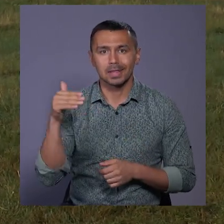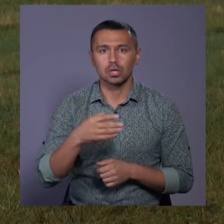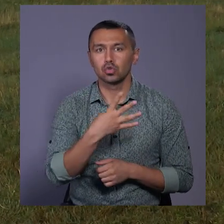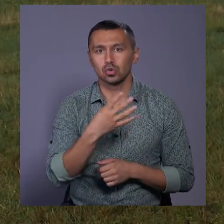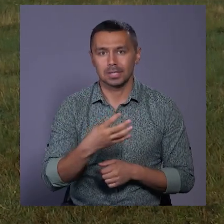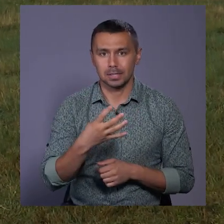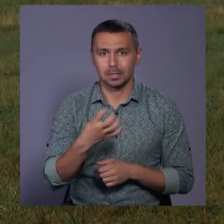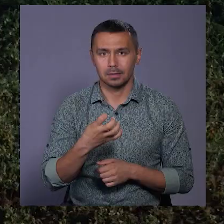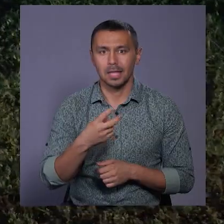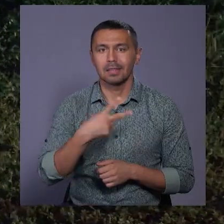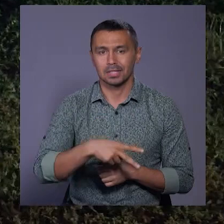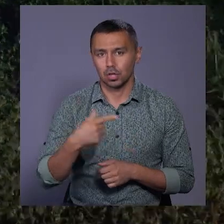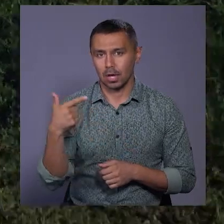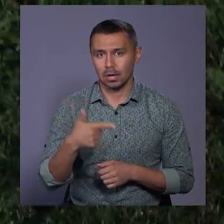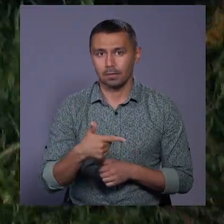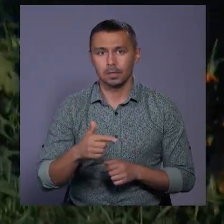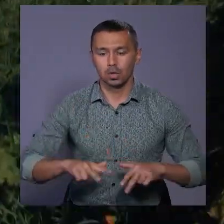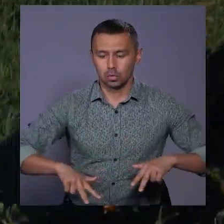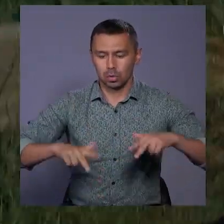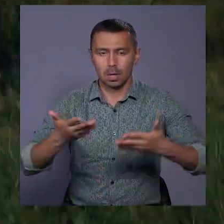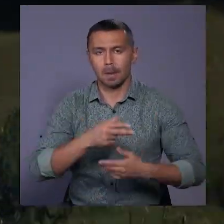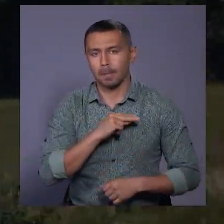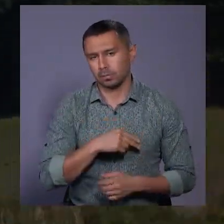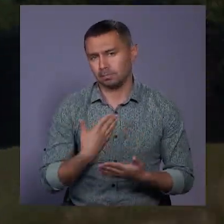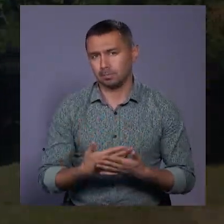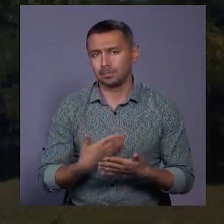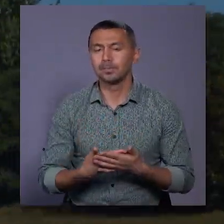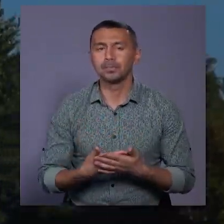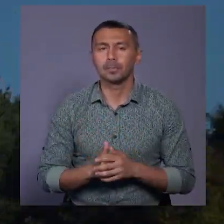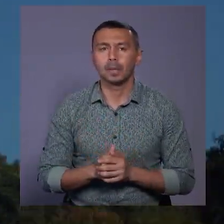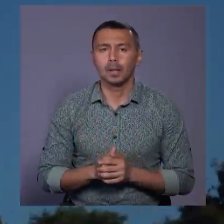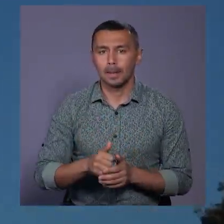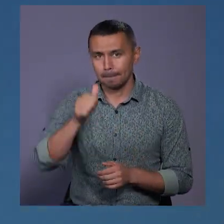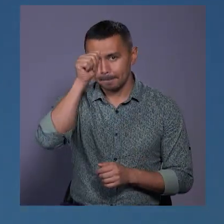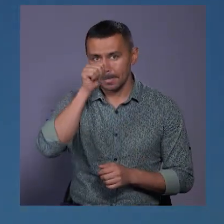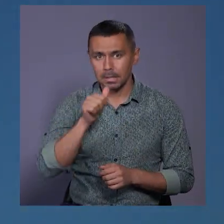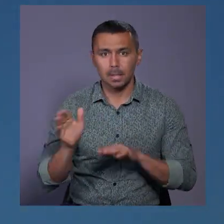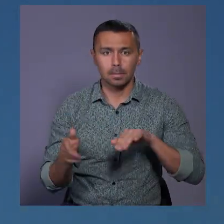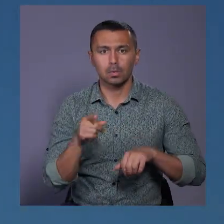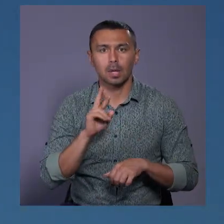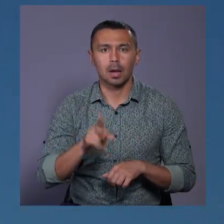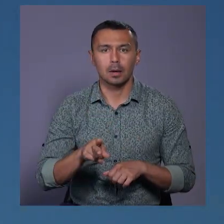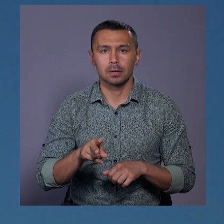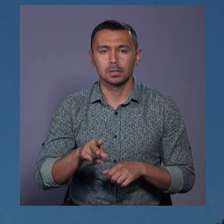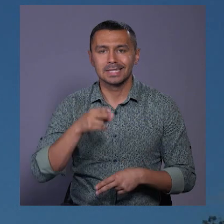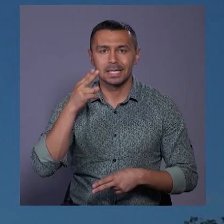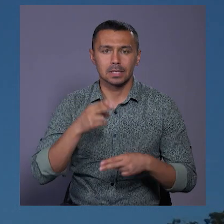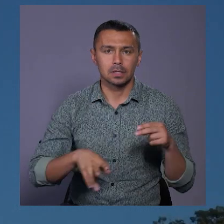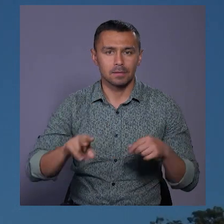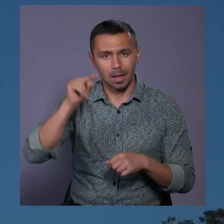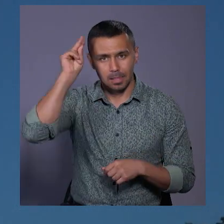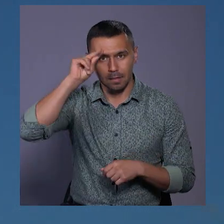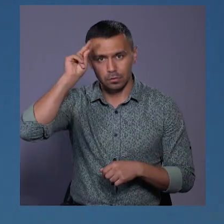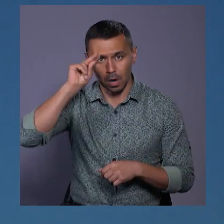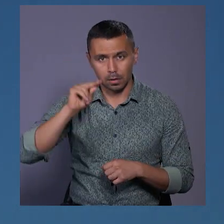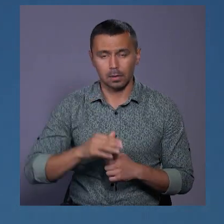420 гривень. З дронами ми працюємо близько місяця. Після того, як пройшли всі навчання,